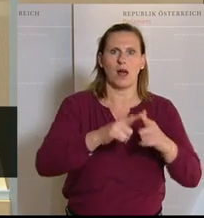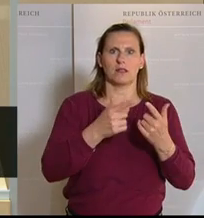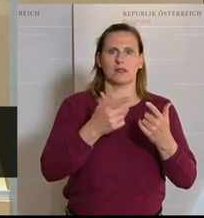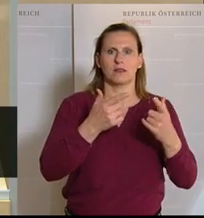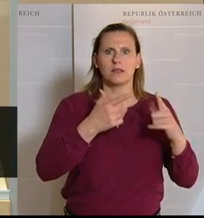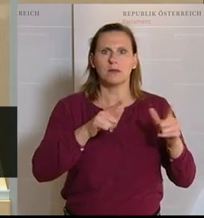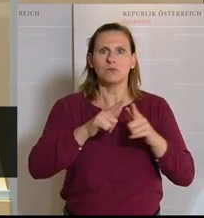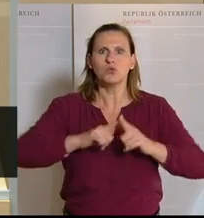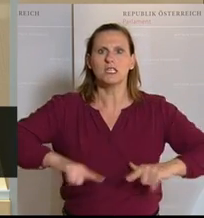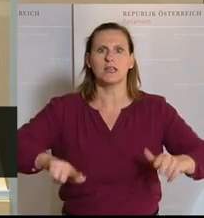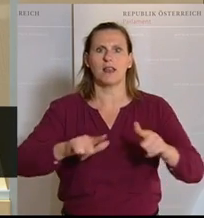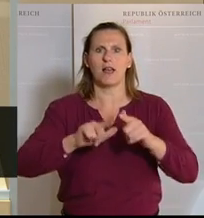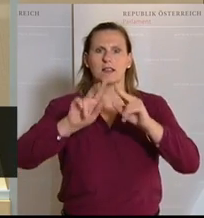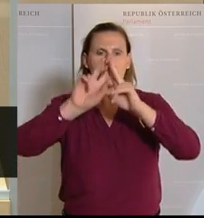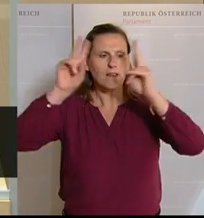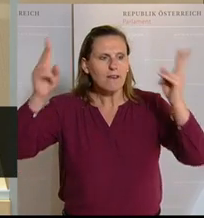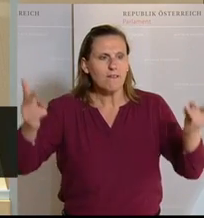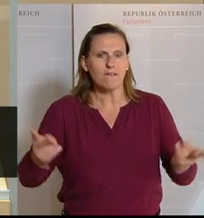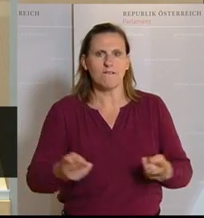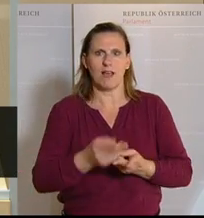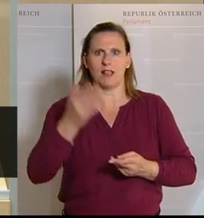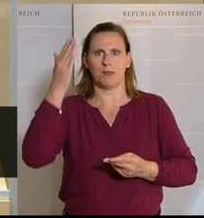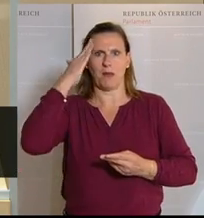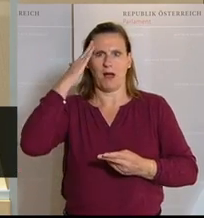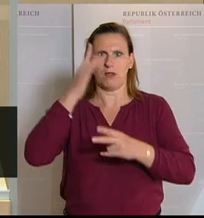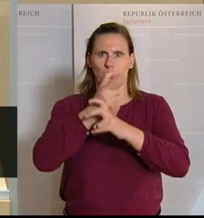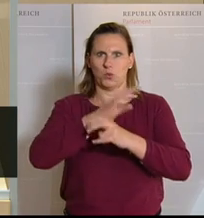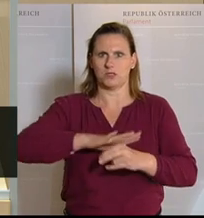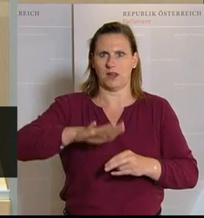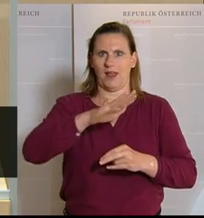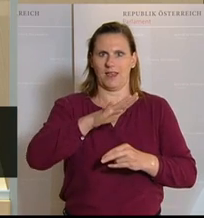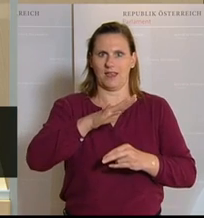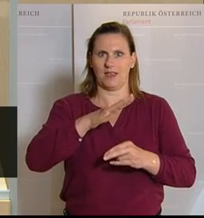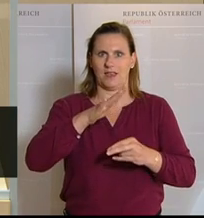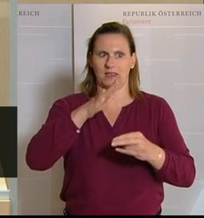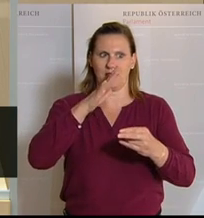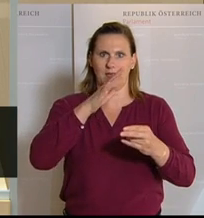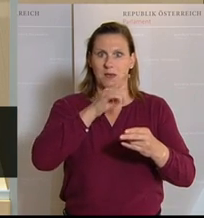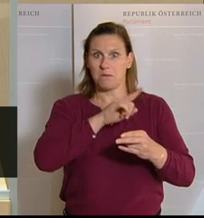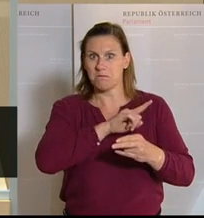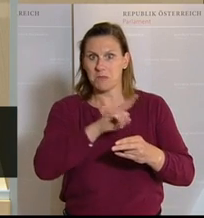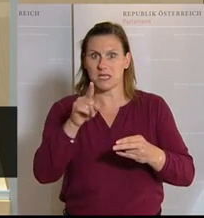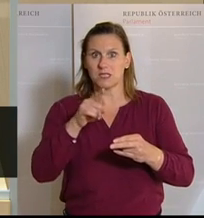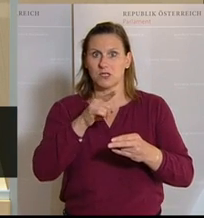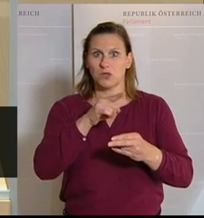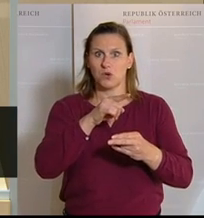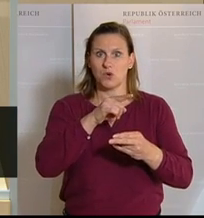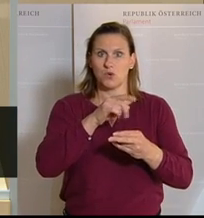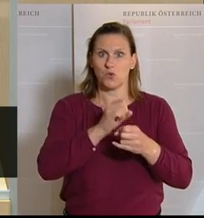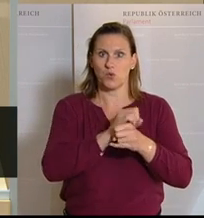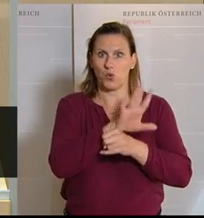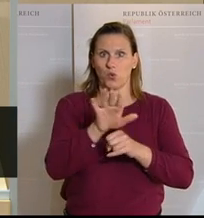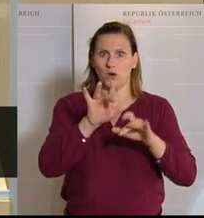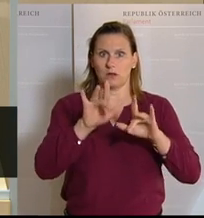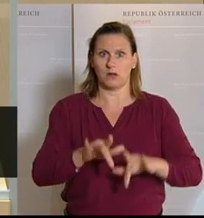dafür war Österreich in aller Welt bekannt, bis Corona kam. Und nahezu alle Lebensbereiche, die das Lebensbereich